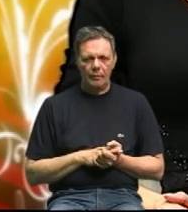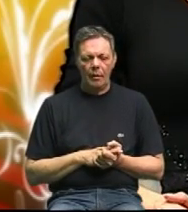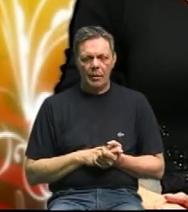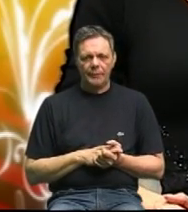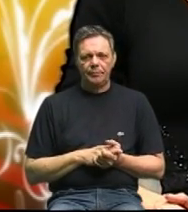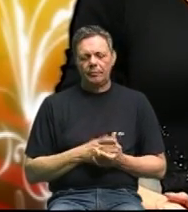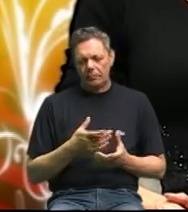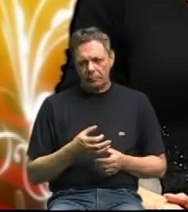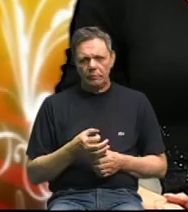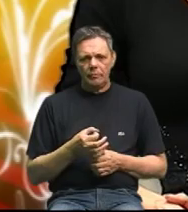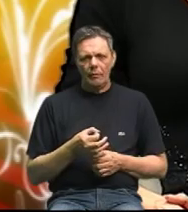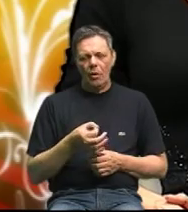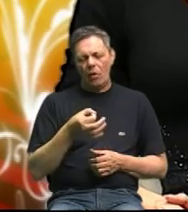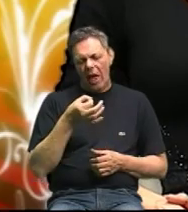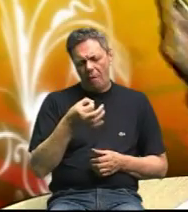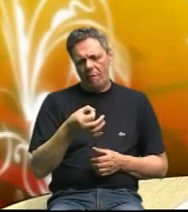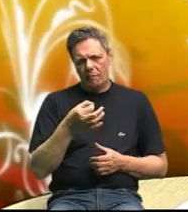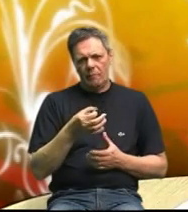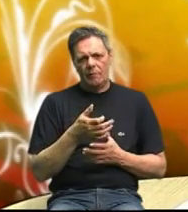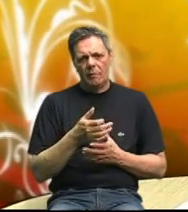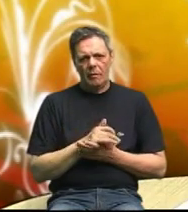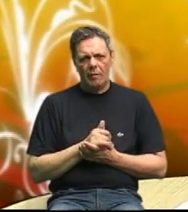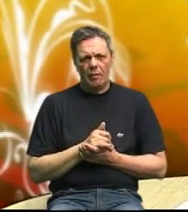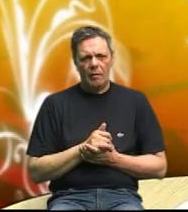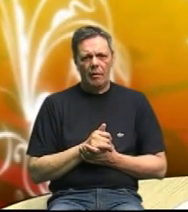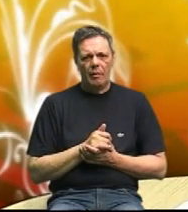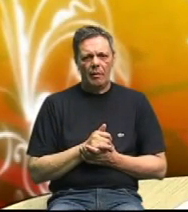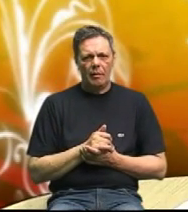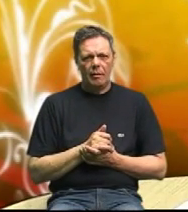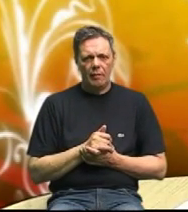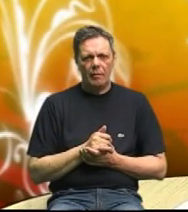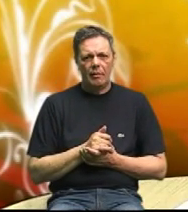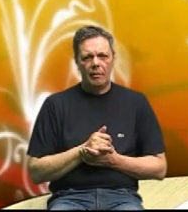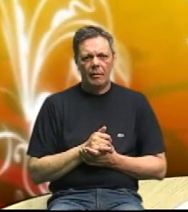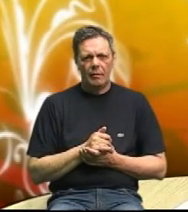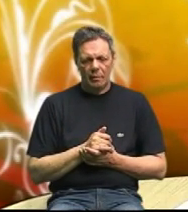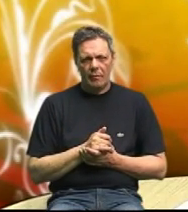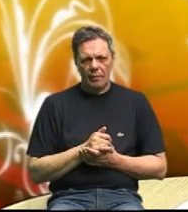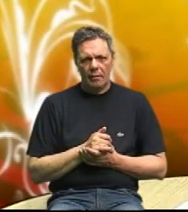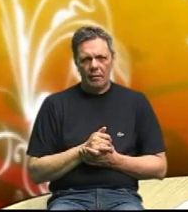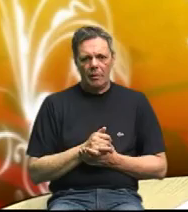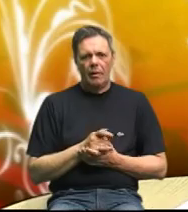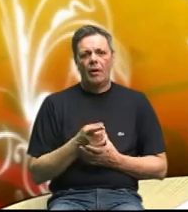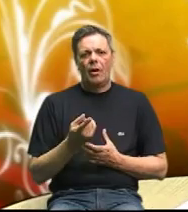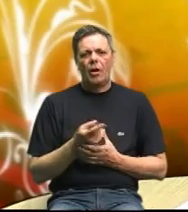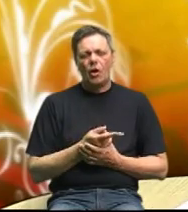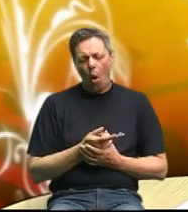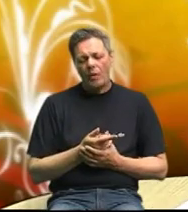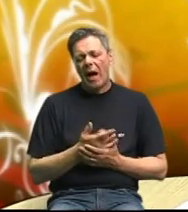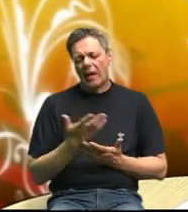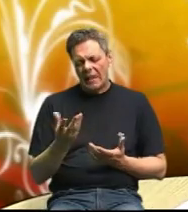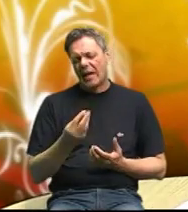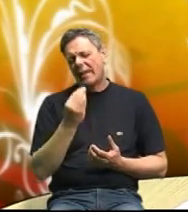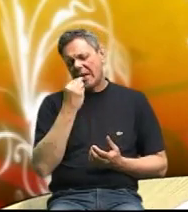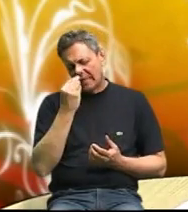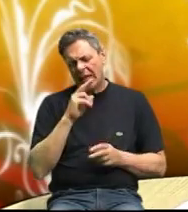znači ona je ovolika kad je debela na puf onda ide mala mala mala i onda dođe na onu veličinu kako smo se